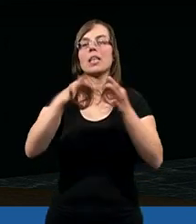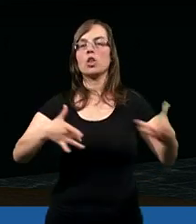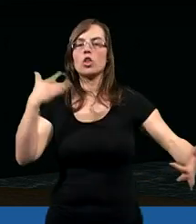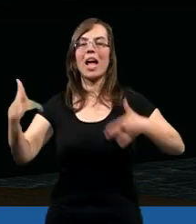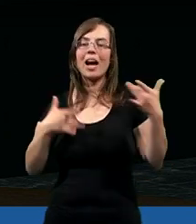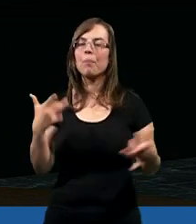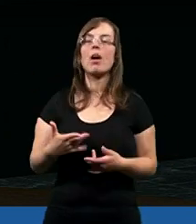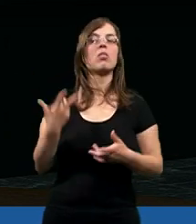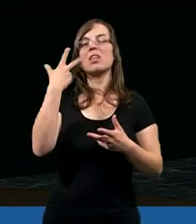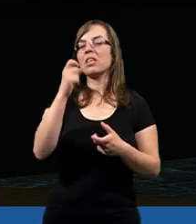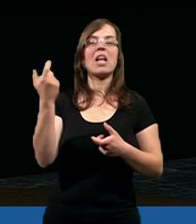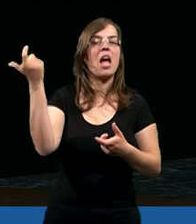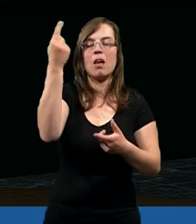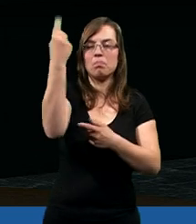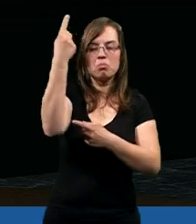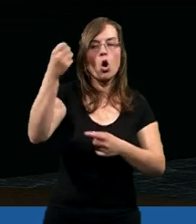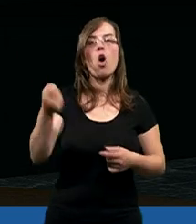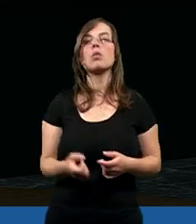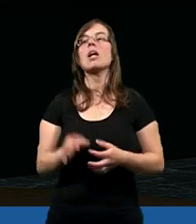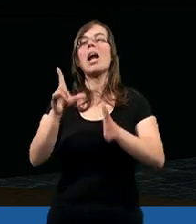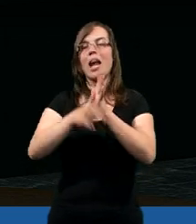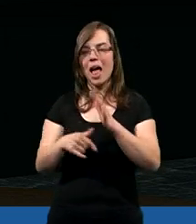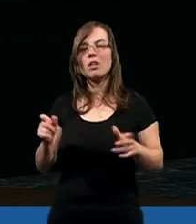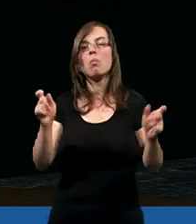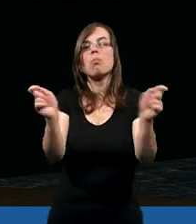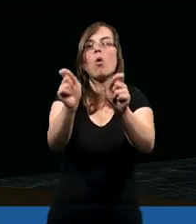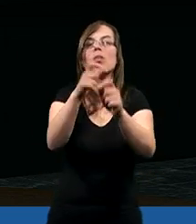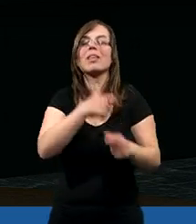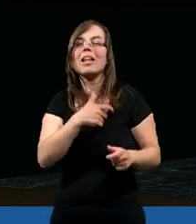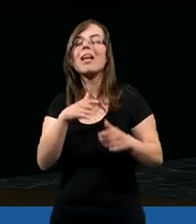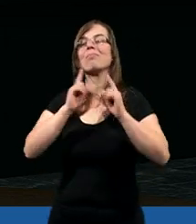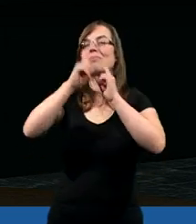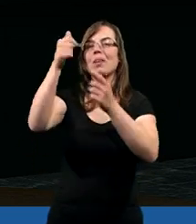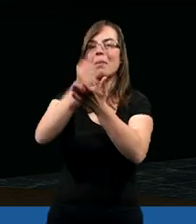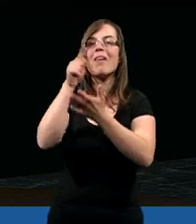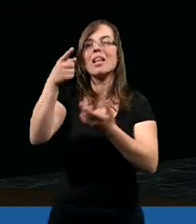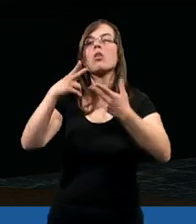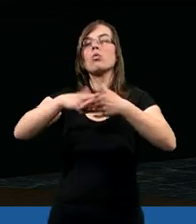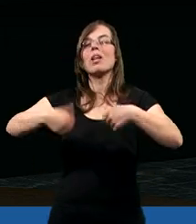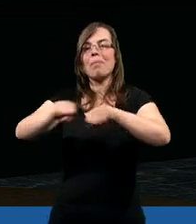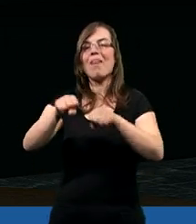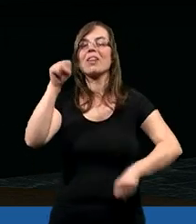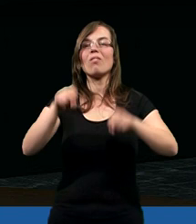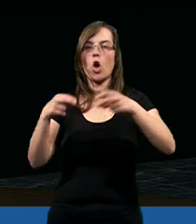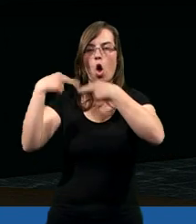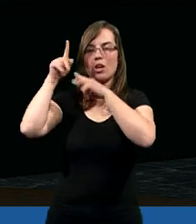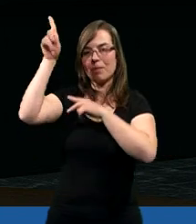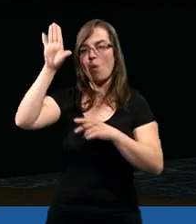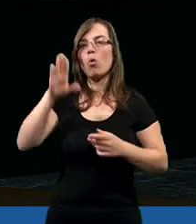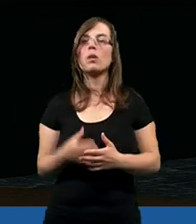Gdy cierpiał, nie groził, lecz poruczał sprawę temu, który sprawiedliwie sądzi.